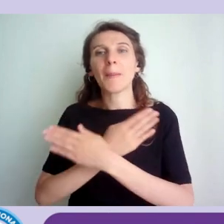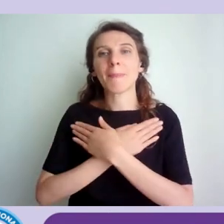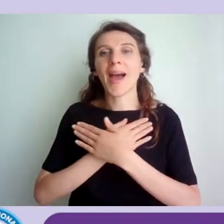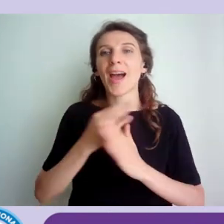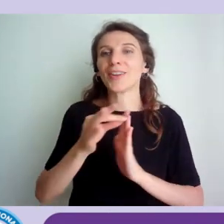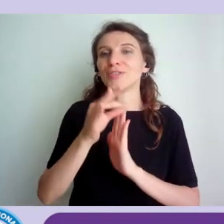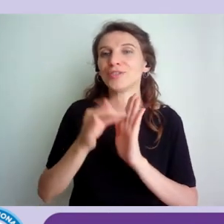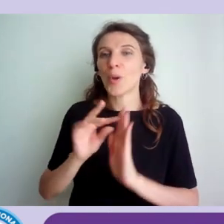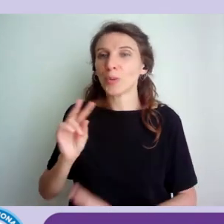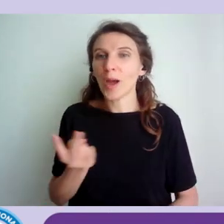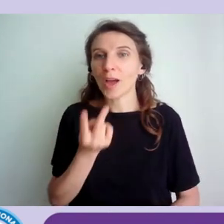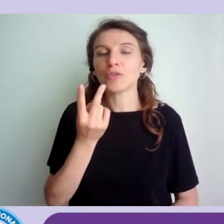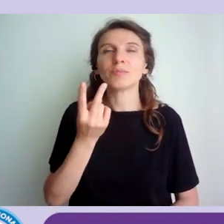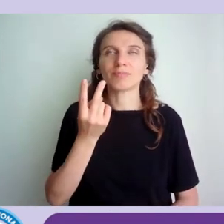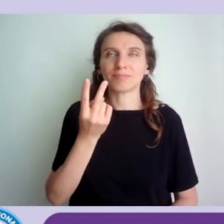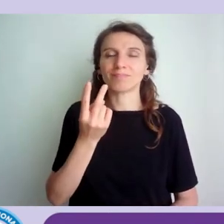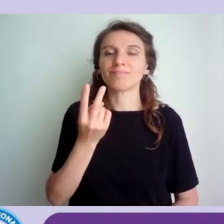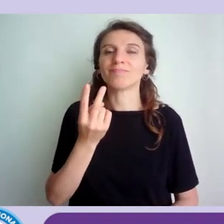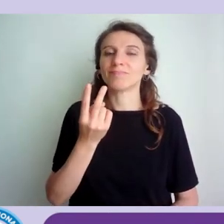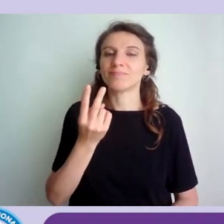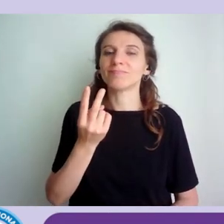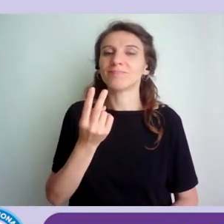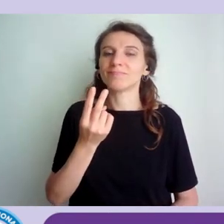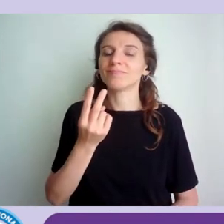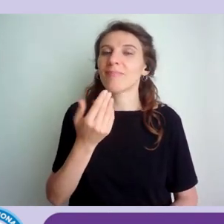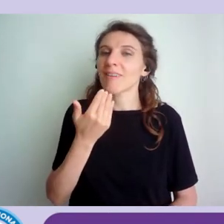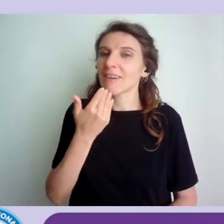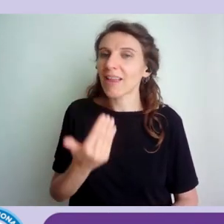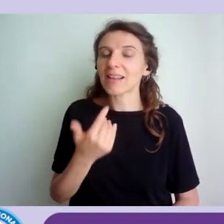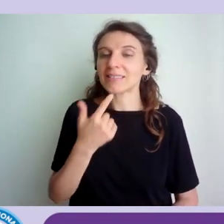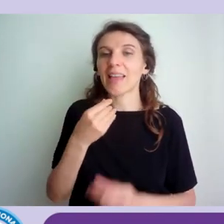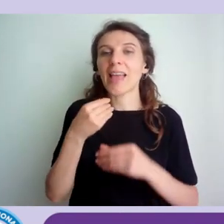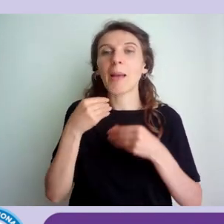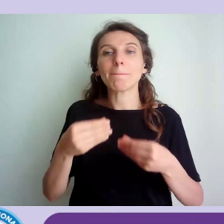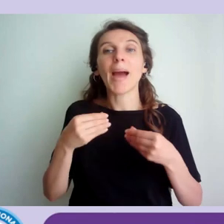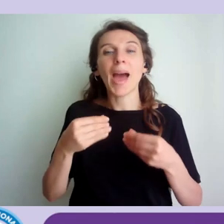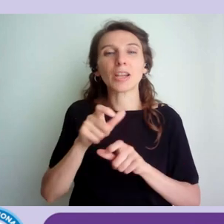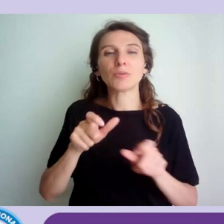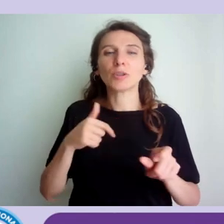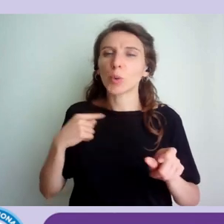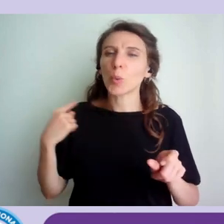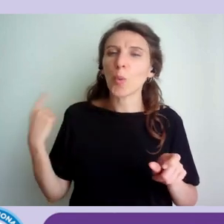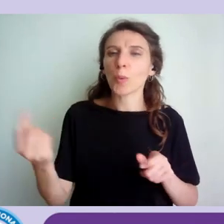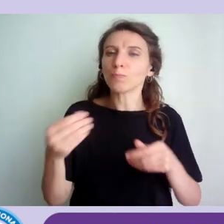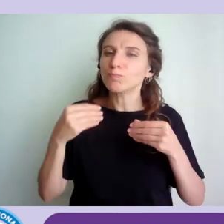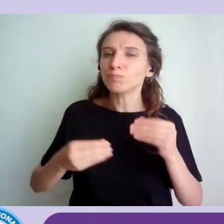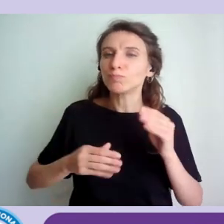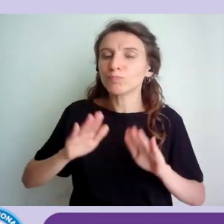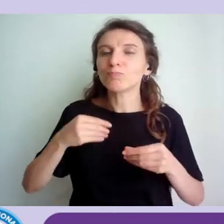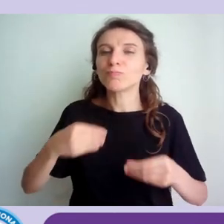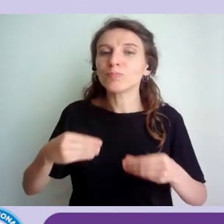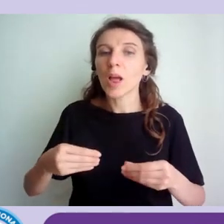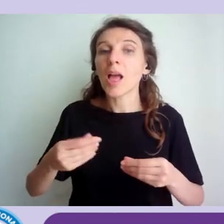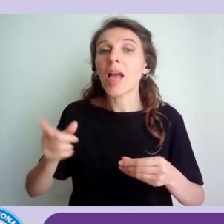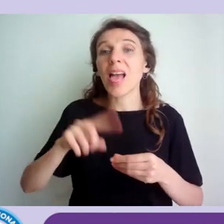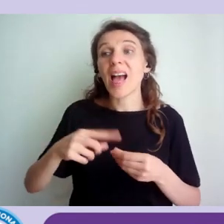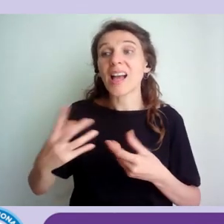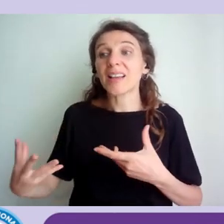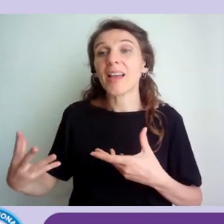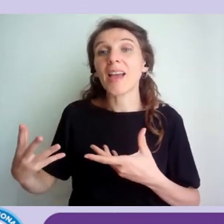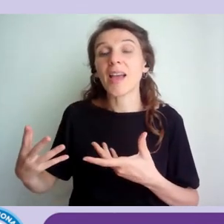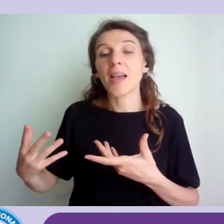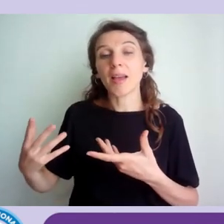eh grazie diciamo alla partecipazione di tutti ma soprattutto al coinvolgimento di tutte le